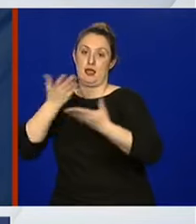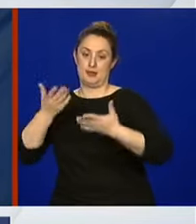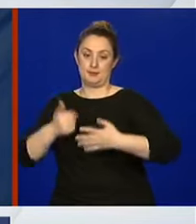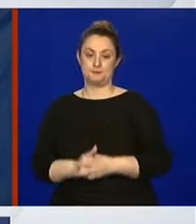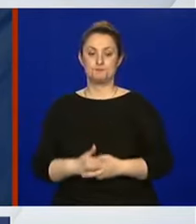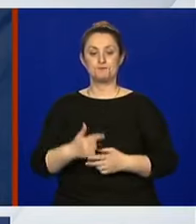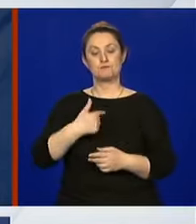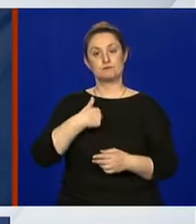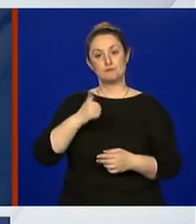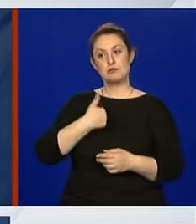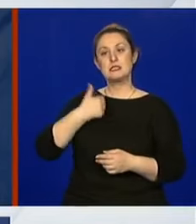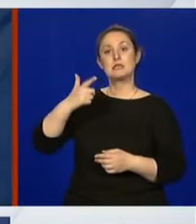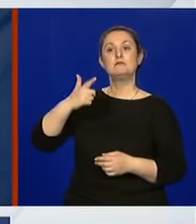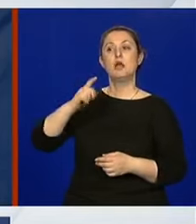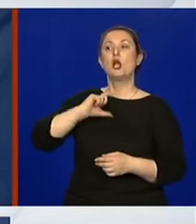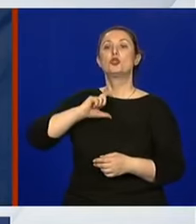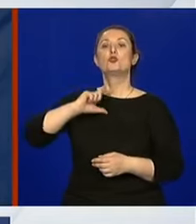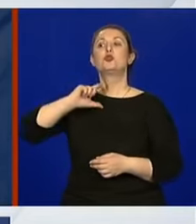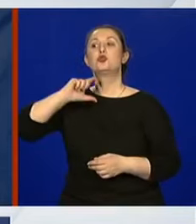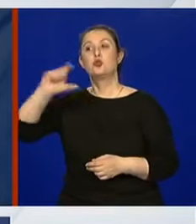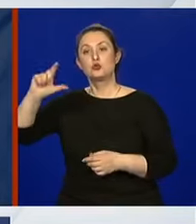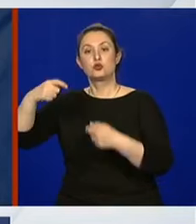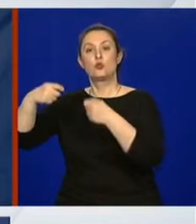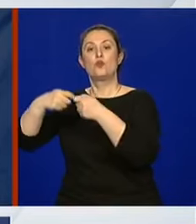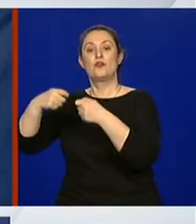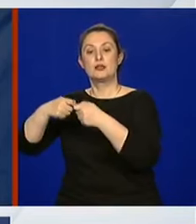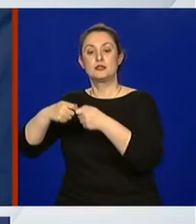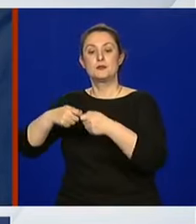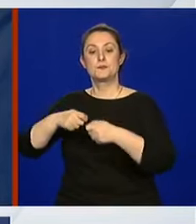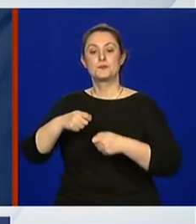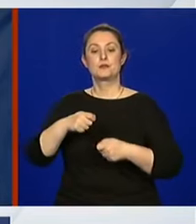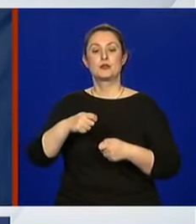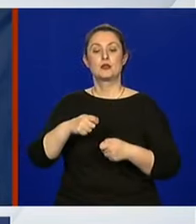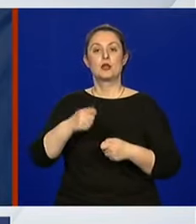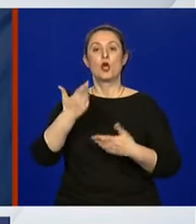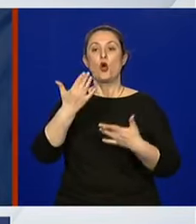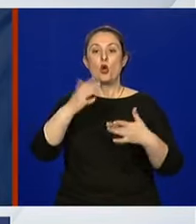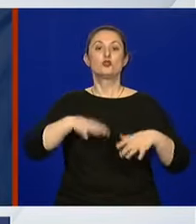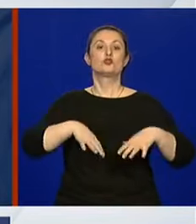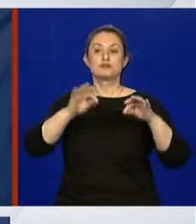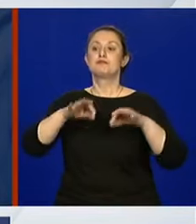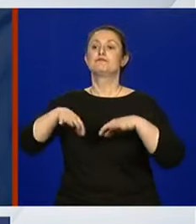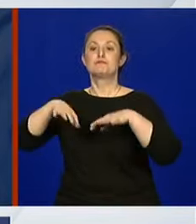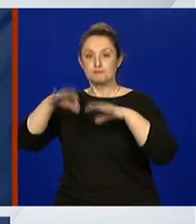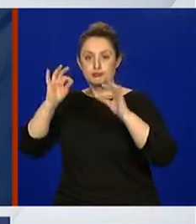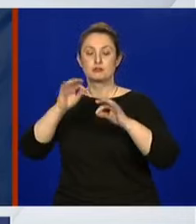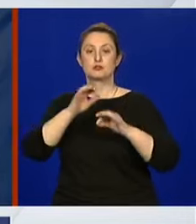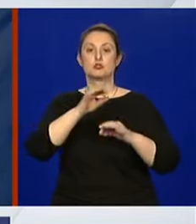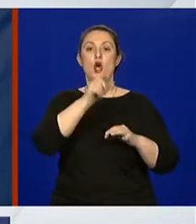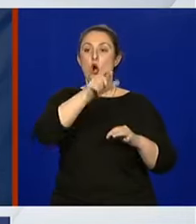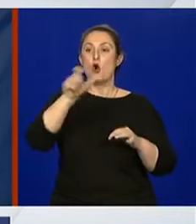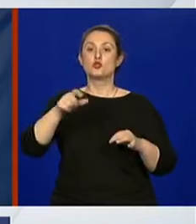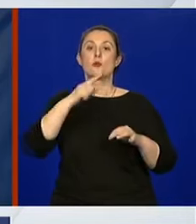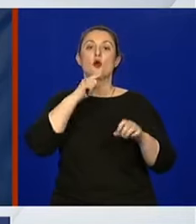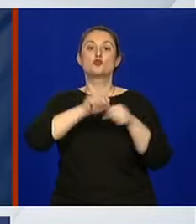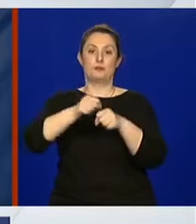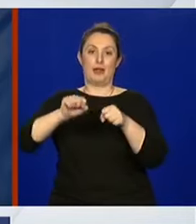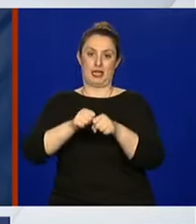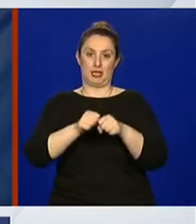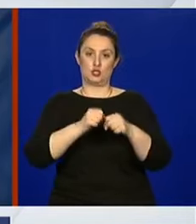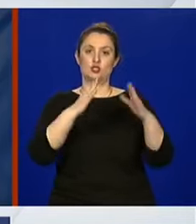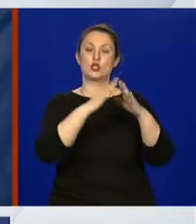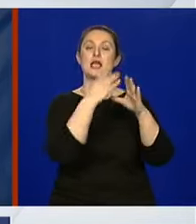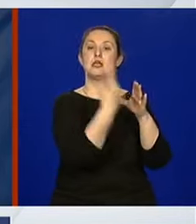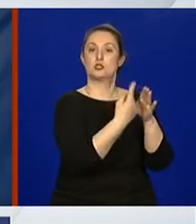dužan pitanje o broju utvrđenih prekršitelja mjera